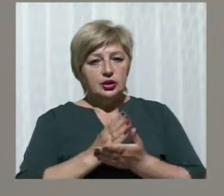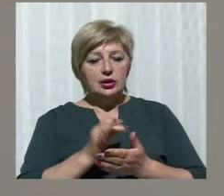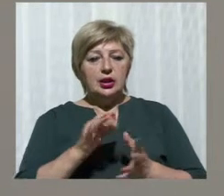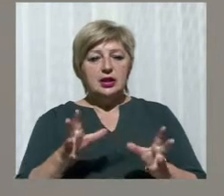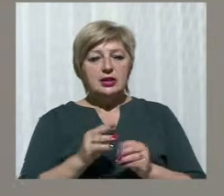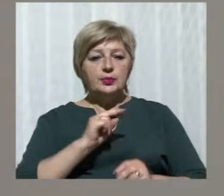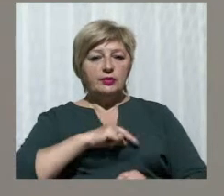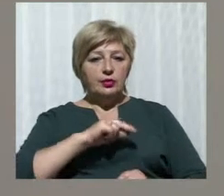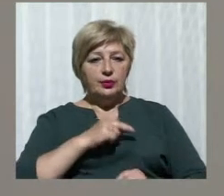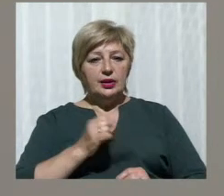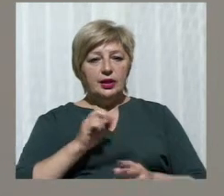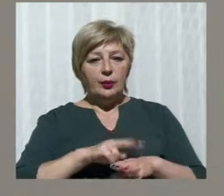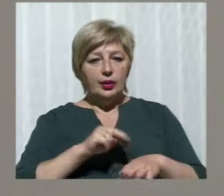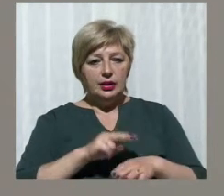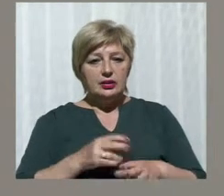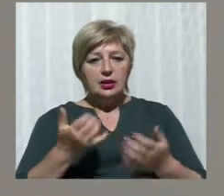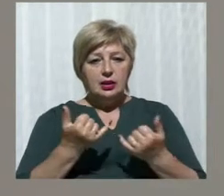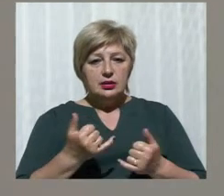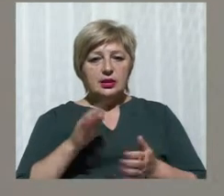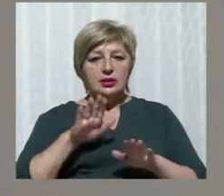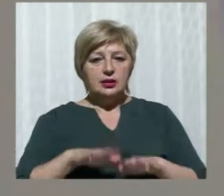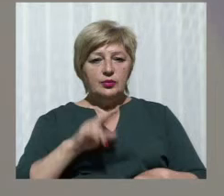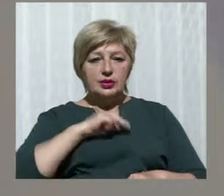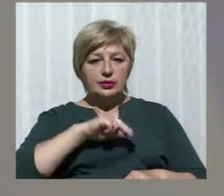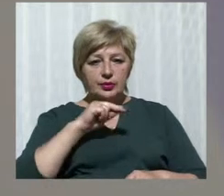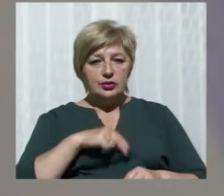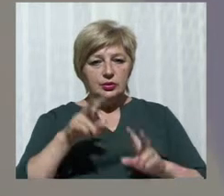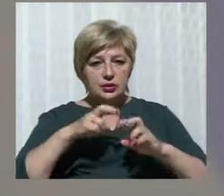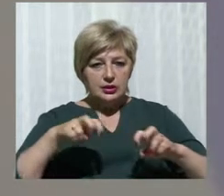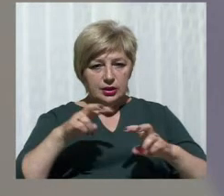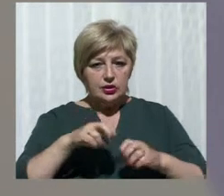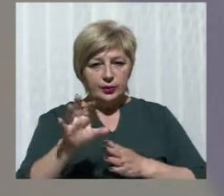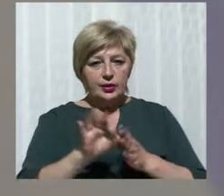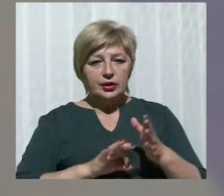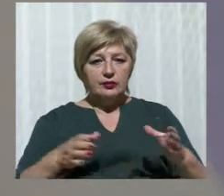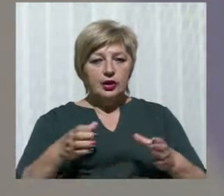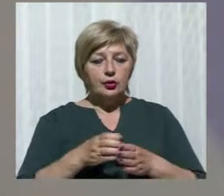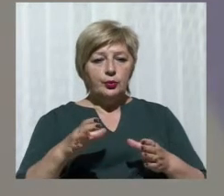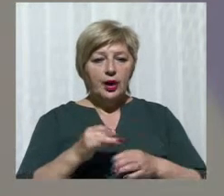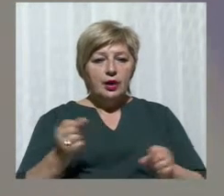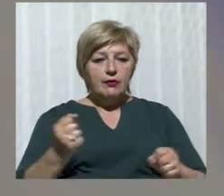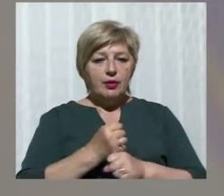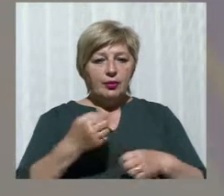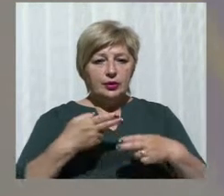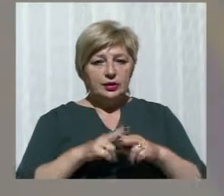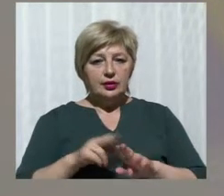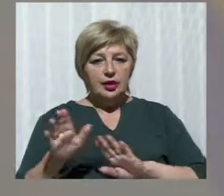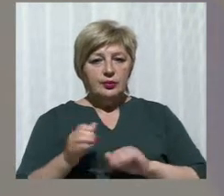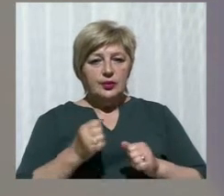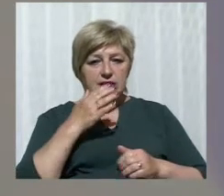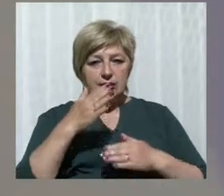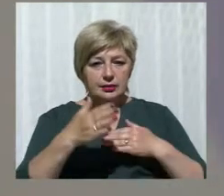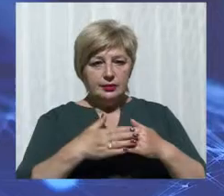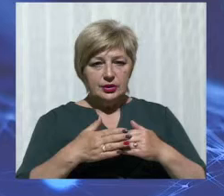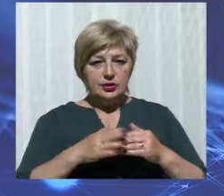Зараз ще на місці працює слідчо-оперативна група та вибухотехніки. Подія найближчим часом буде внесена до єдиного органістра посудових